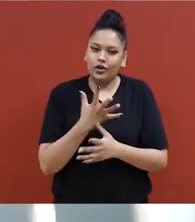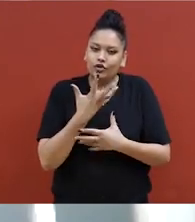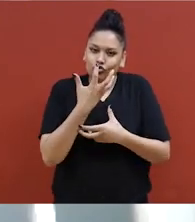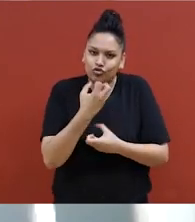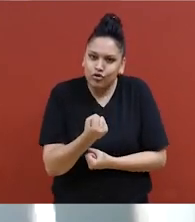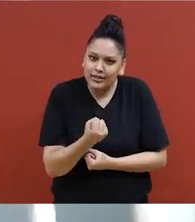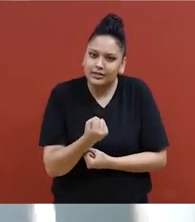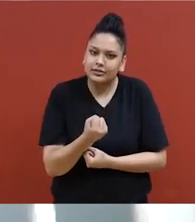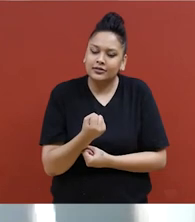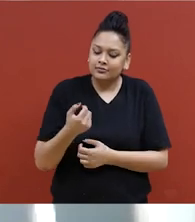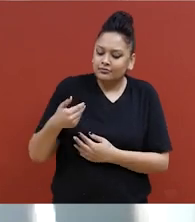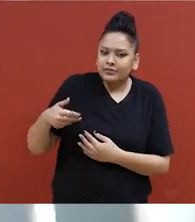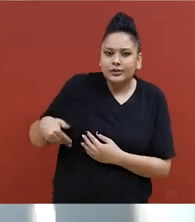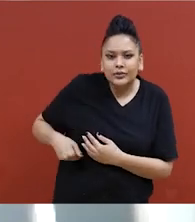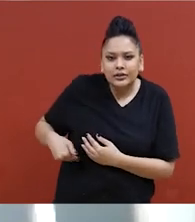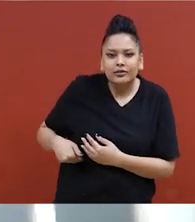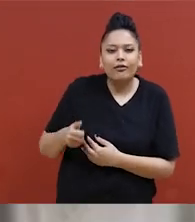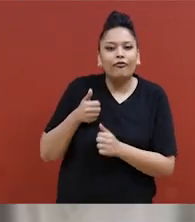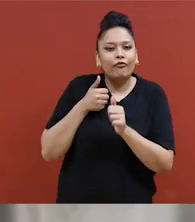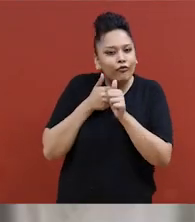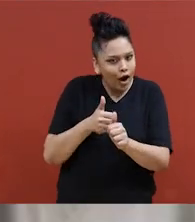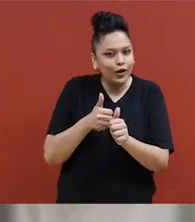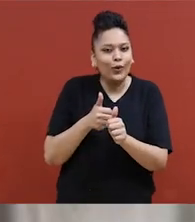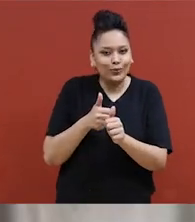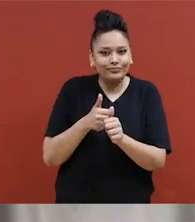'honorer et y faire confiance.